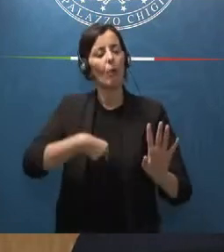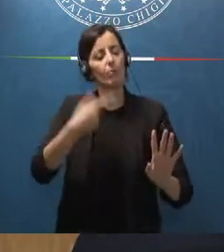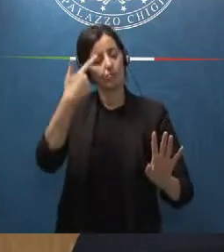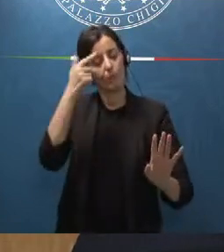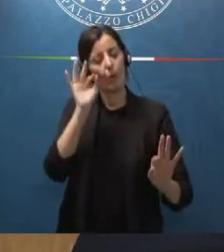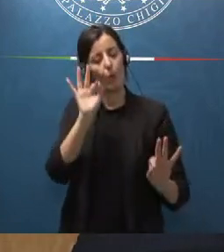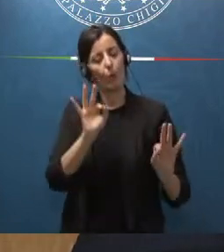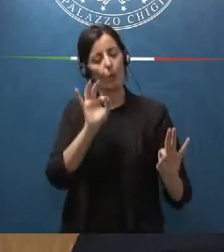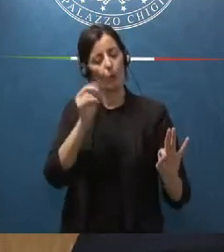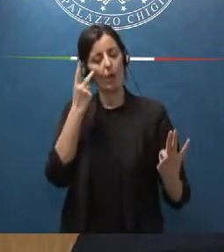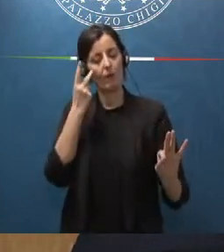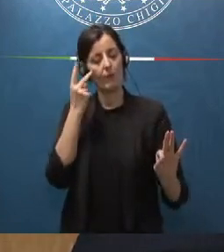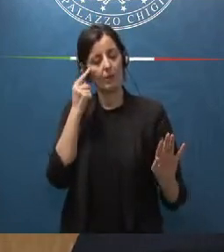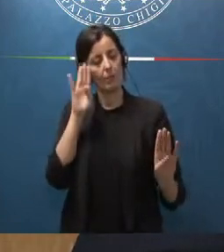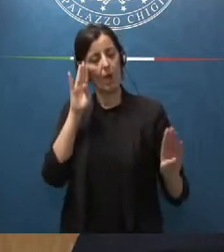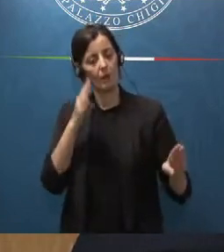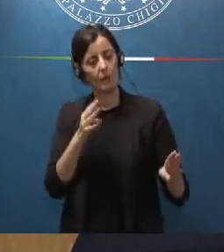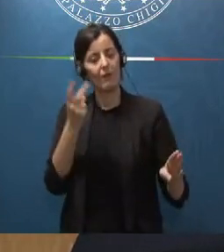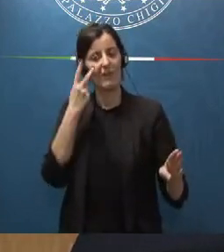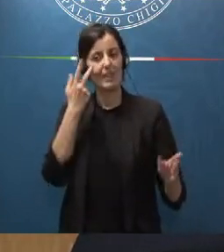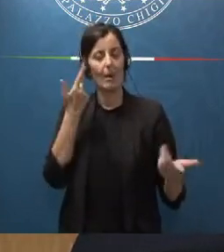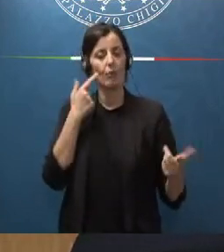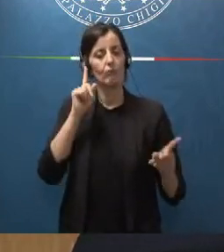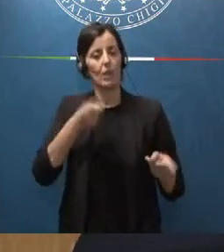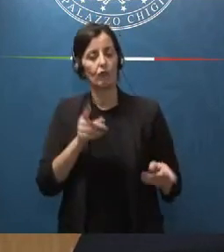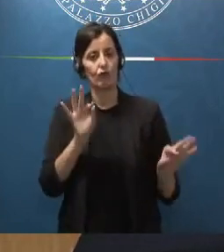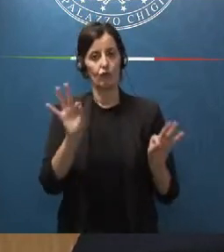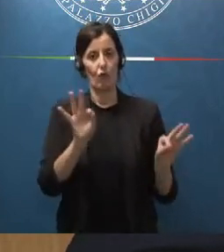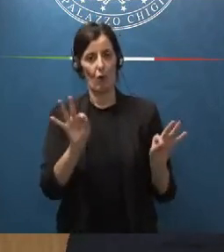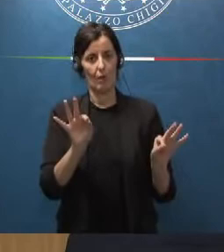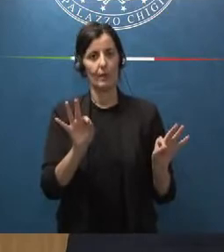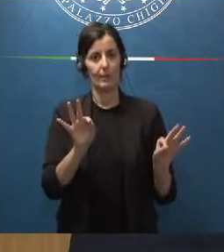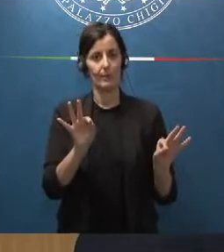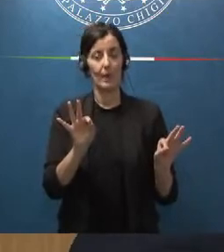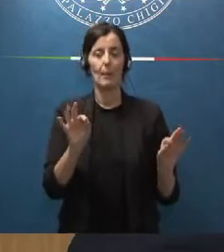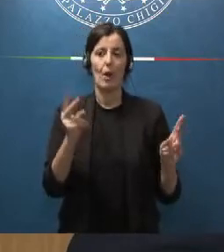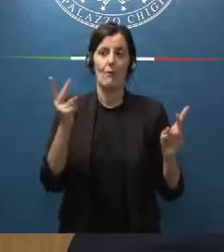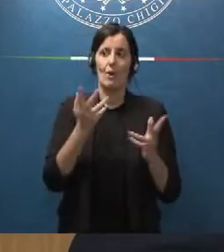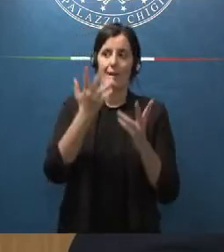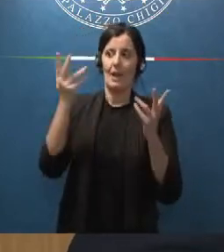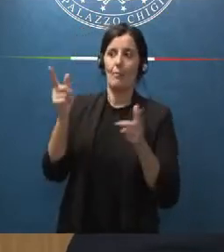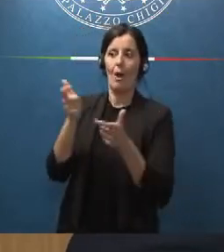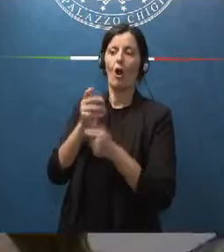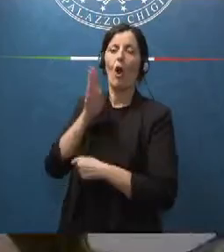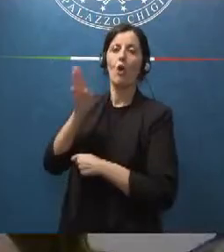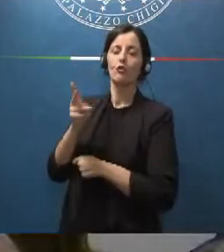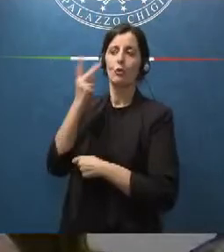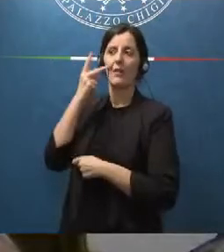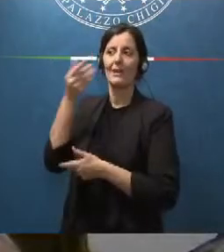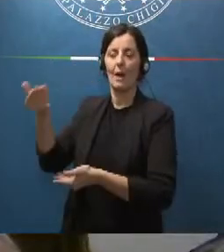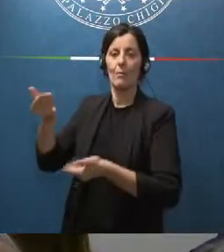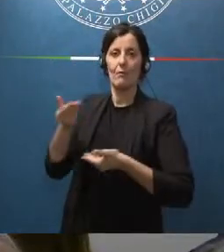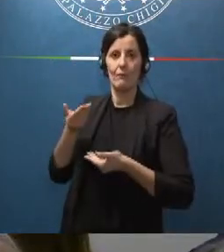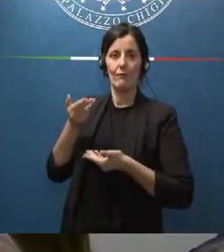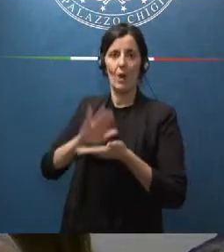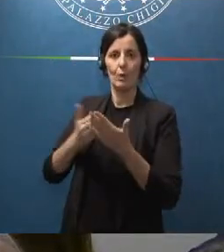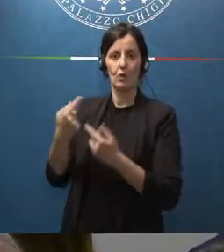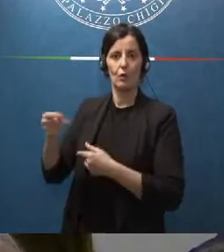prendere le opportune determinazioni prendendo però atto delle valutazioni della consulta grazie